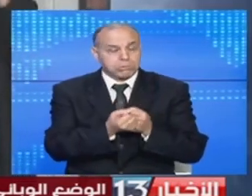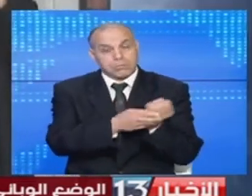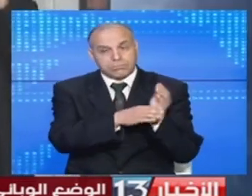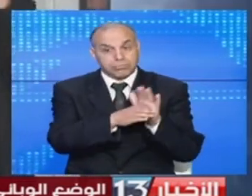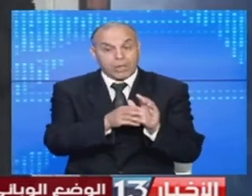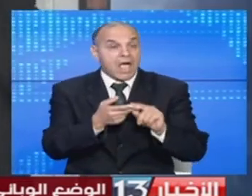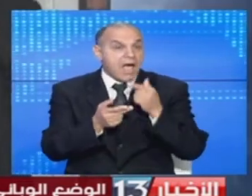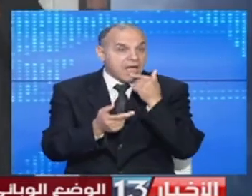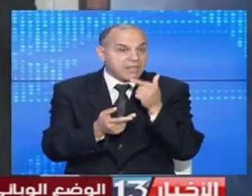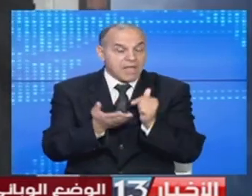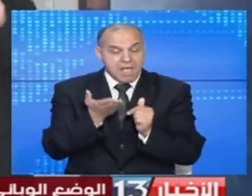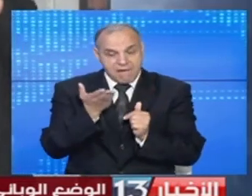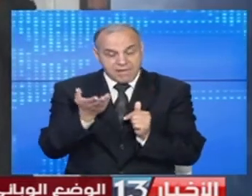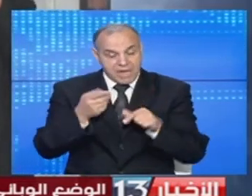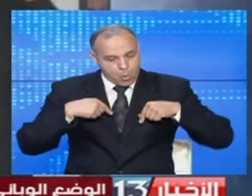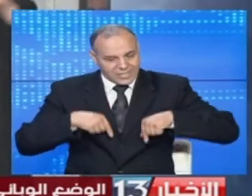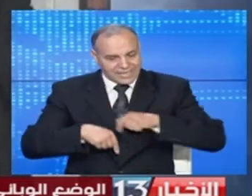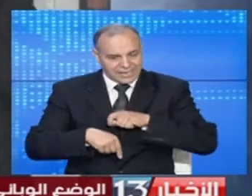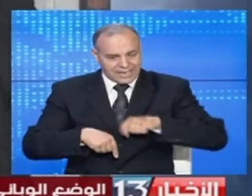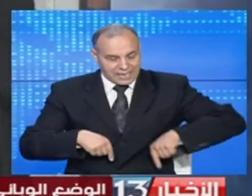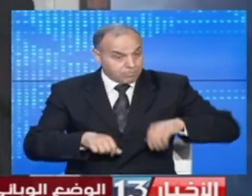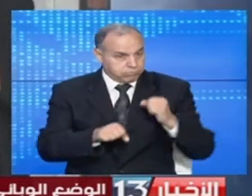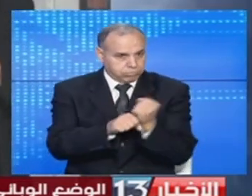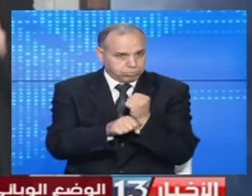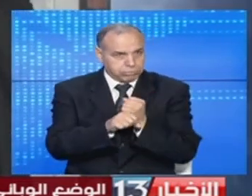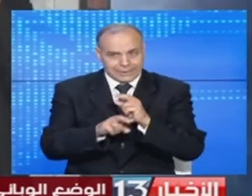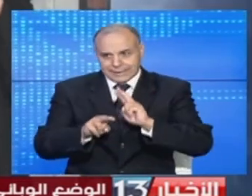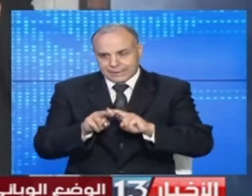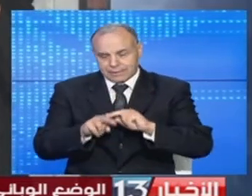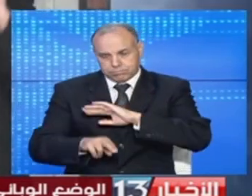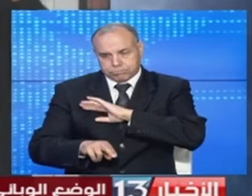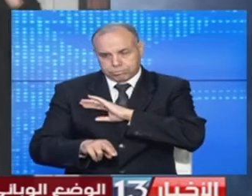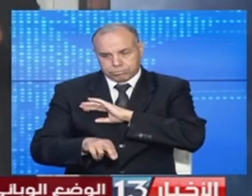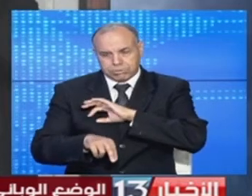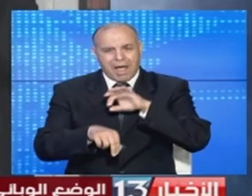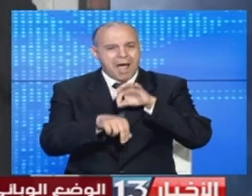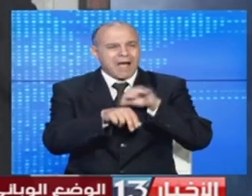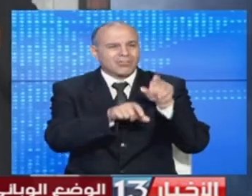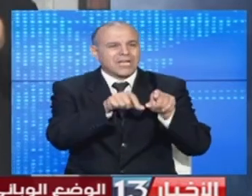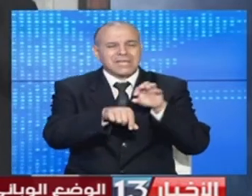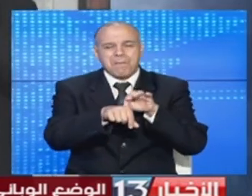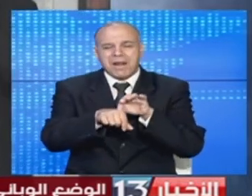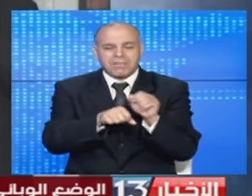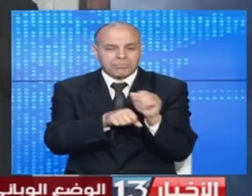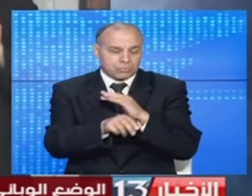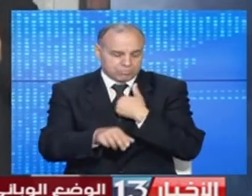الوقائية فان الوزارة بسدد العمل على تحسين التكافل بمرضى كوفيد 19